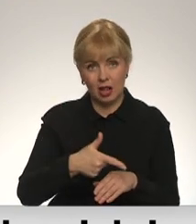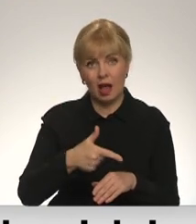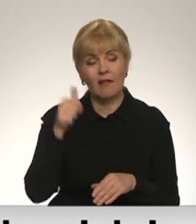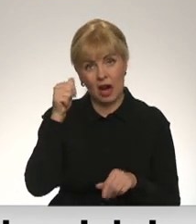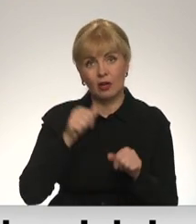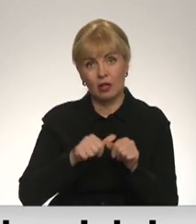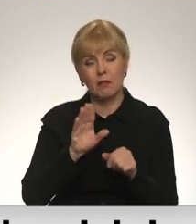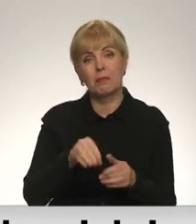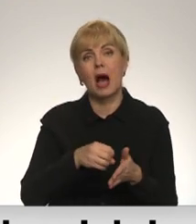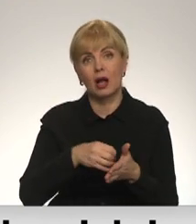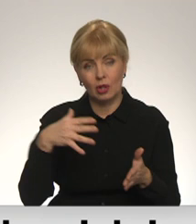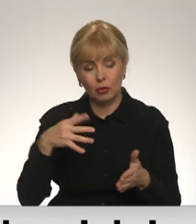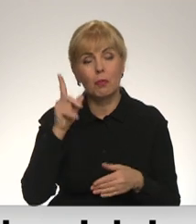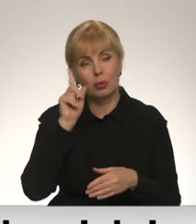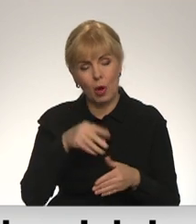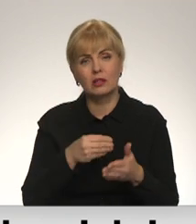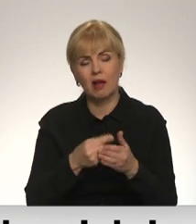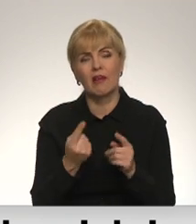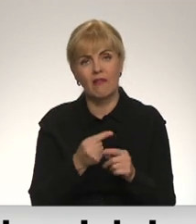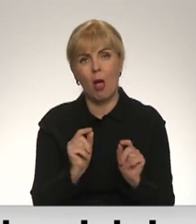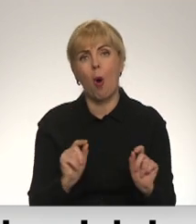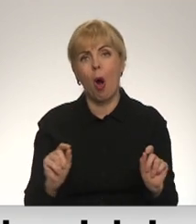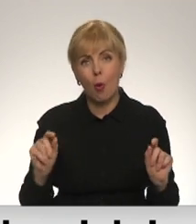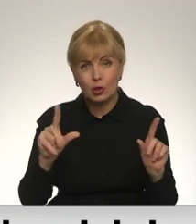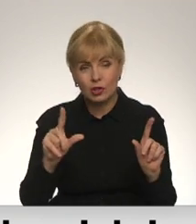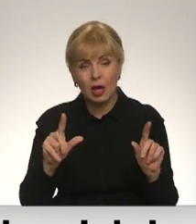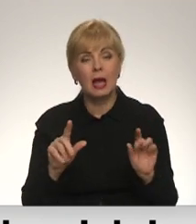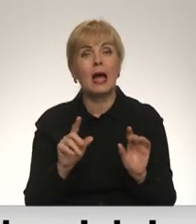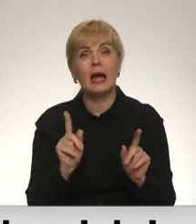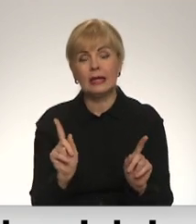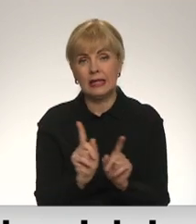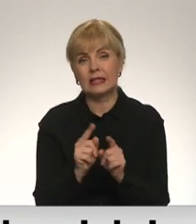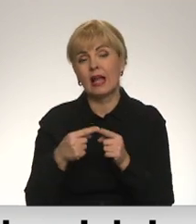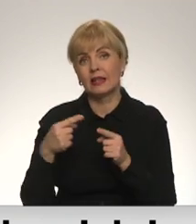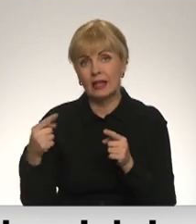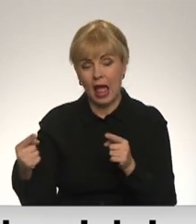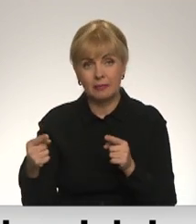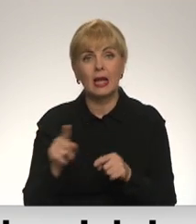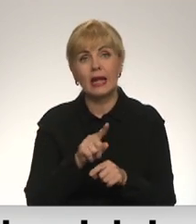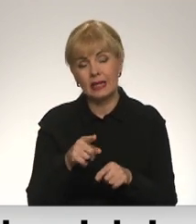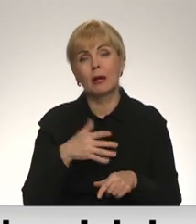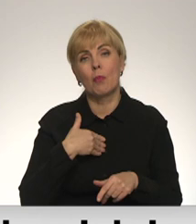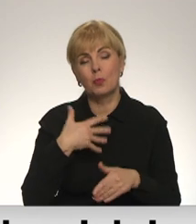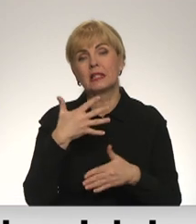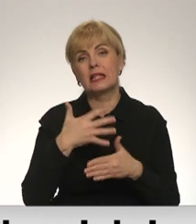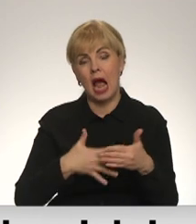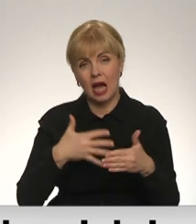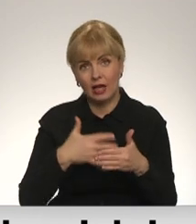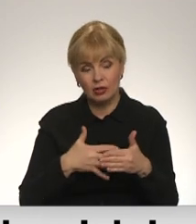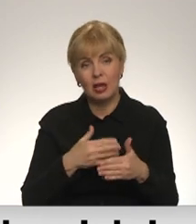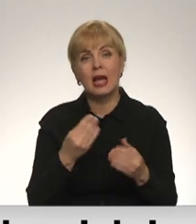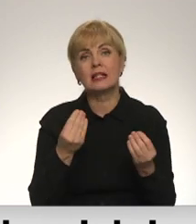dārgo, cenas augs un īstermiņā mums ar šo ir jārēķinās. Līdz cenas